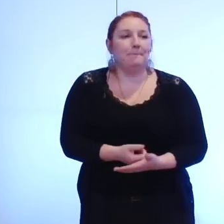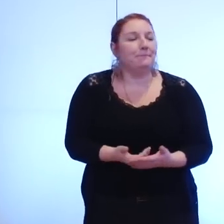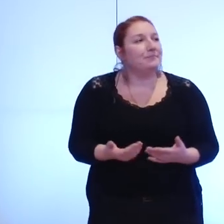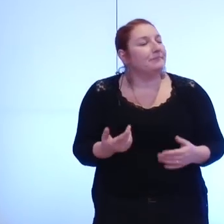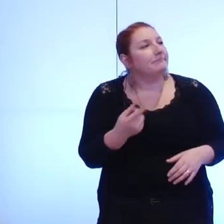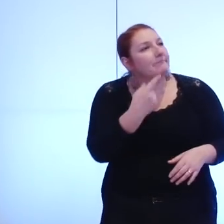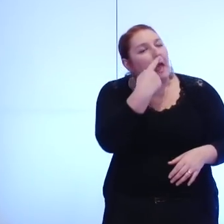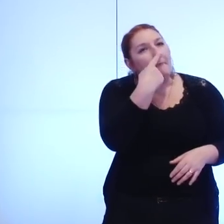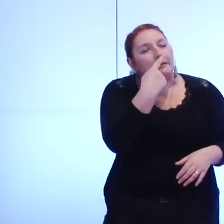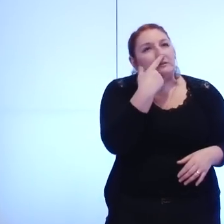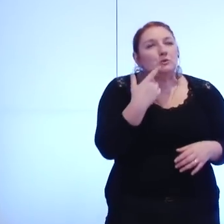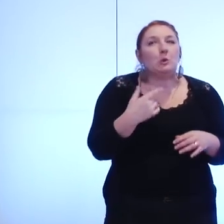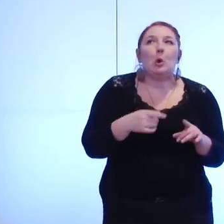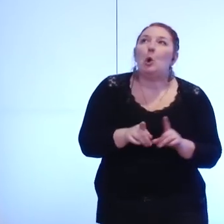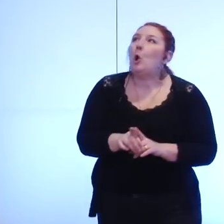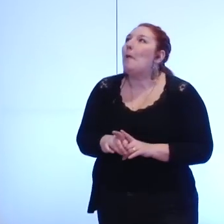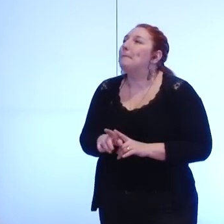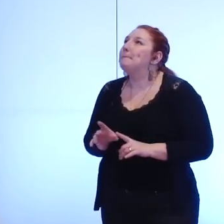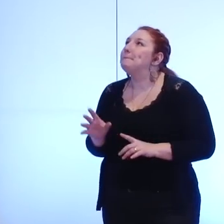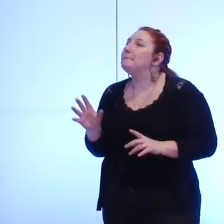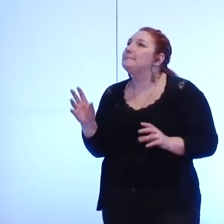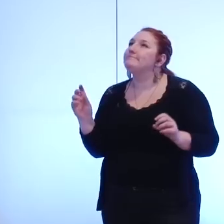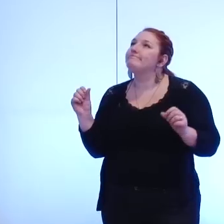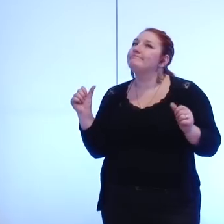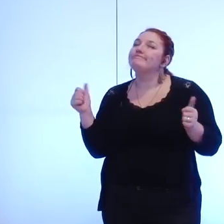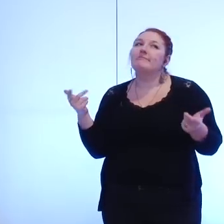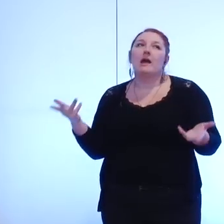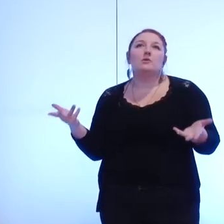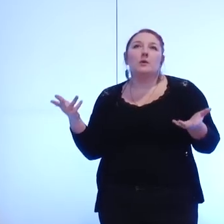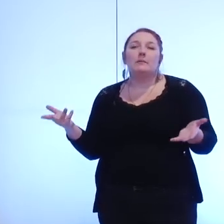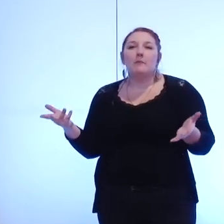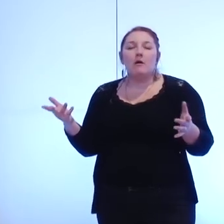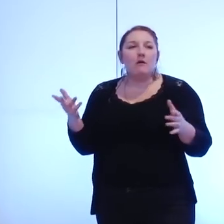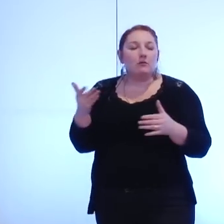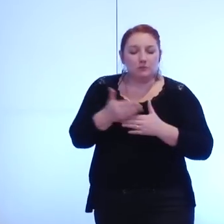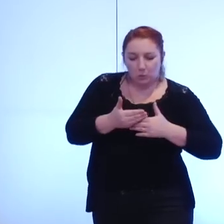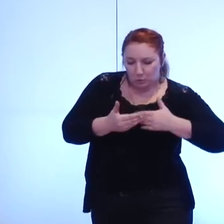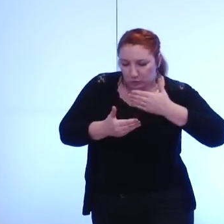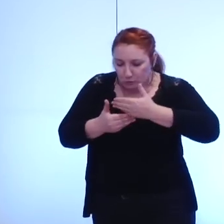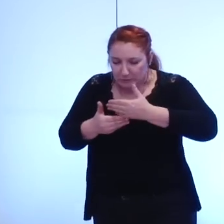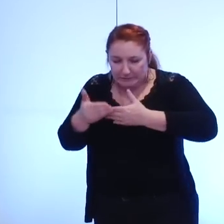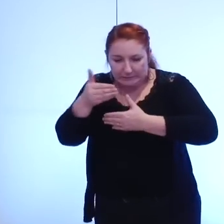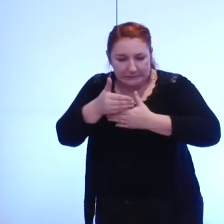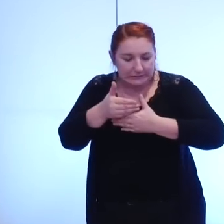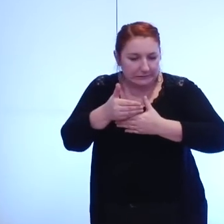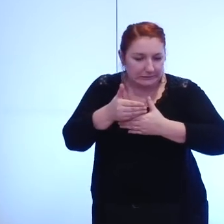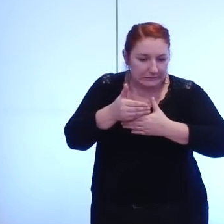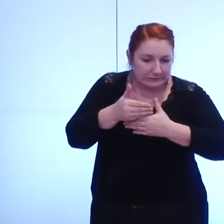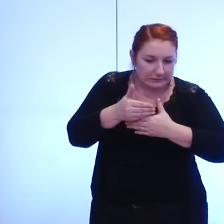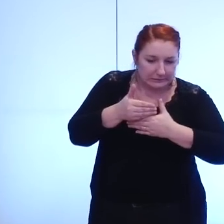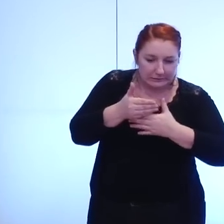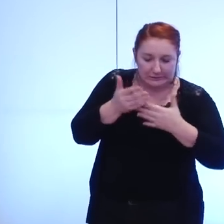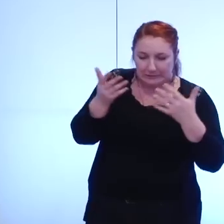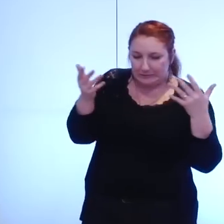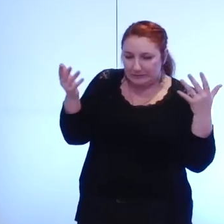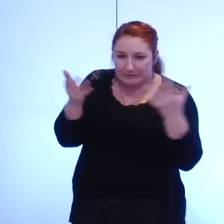'impression qu'elle est donnée actuellement qu'elle se construit que se construit une métropole des services